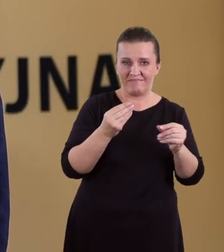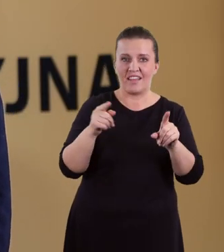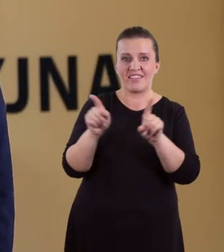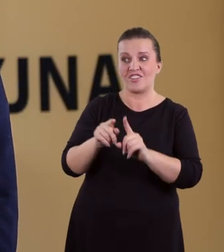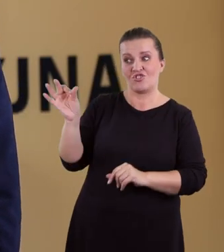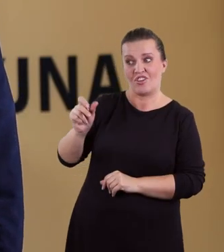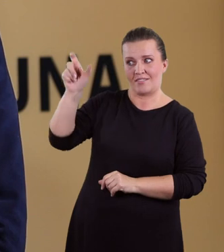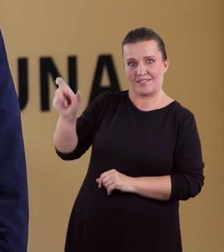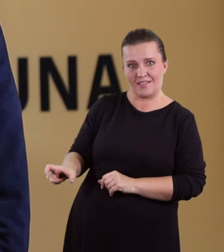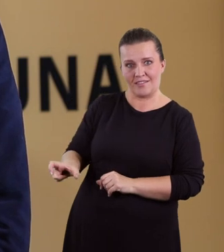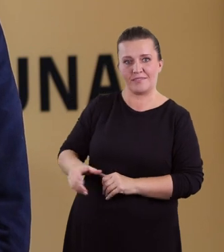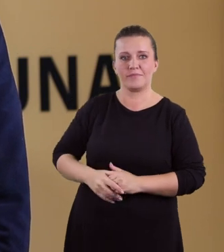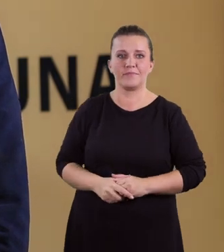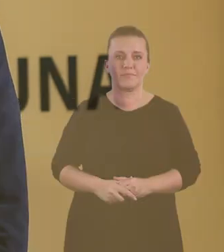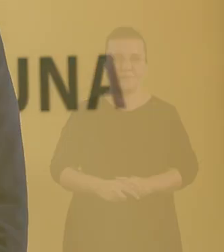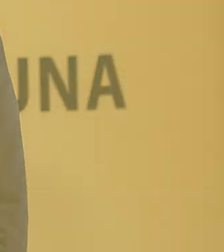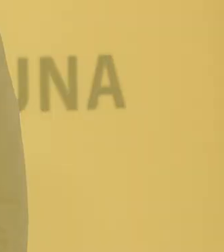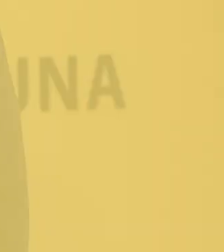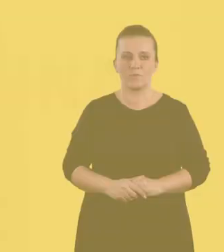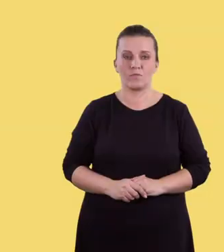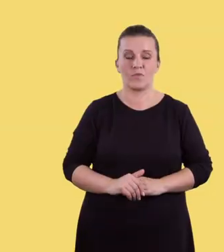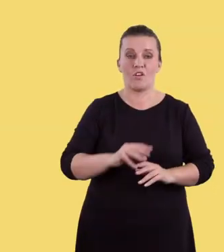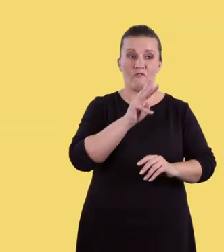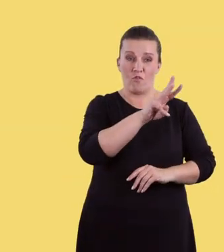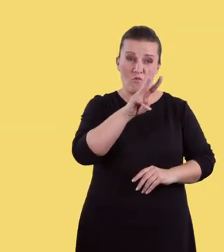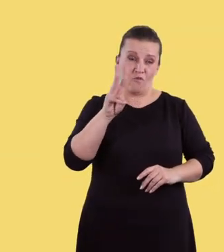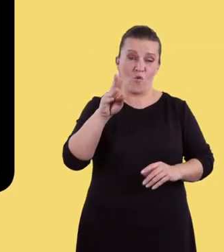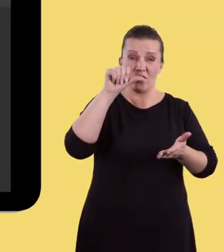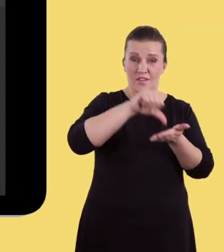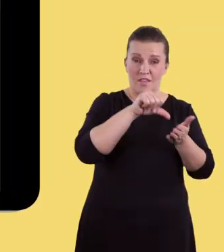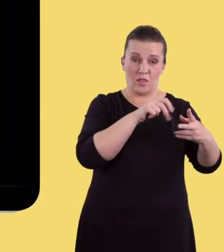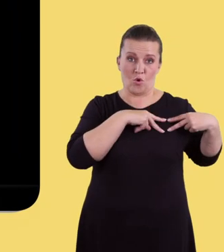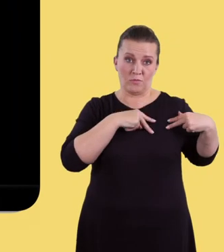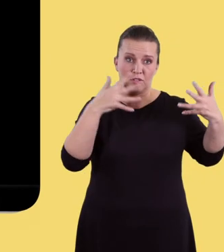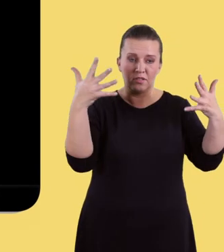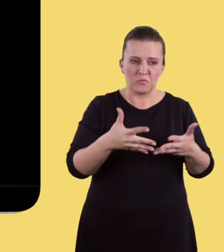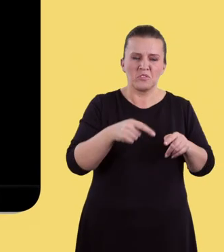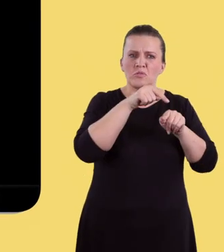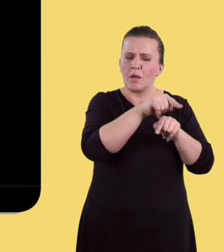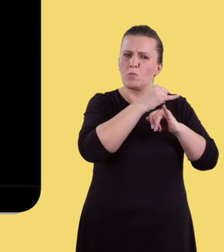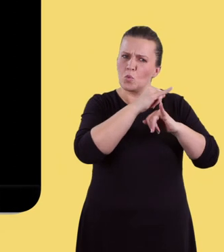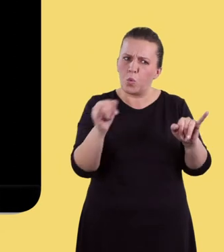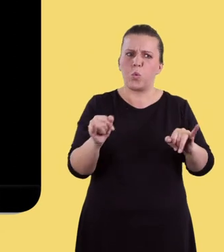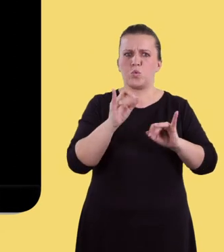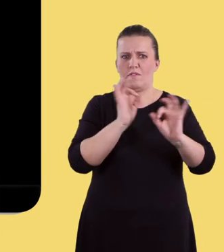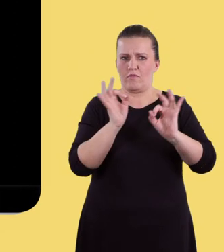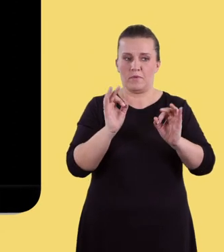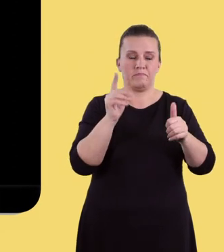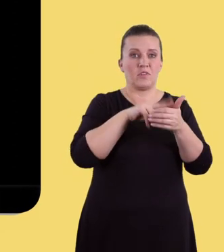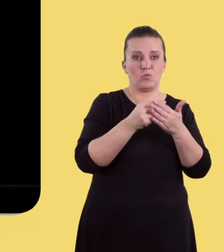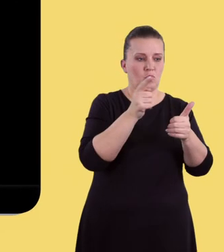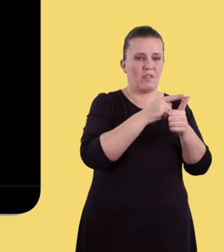nie tylko wymaganie, ale także szansa. Na stronie Centralnej Komisji Egzaminacyjnej można odnaleźć